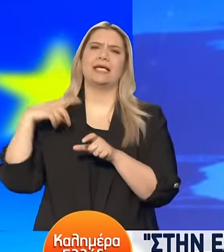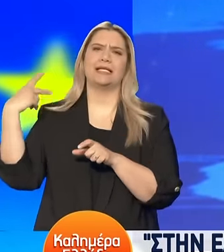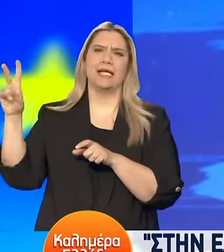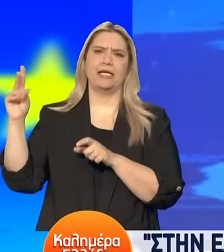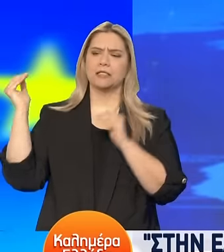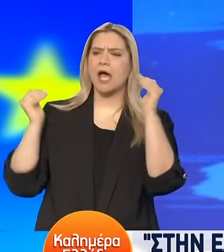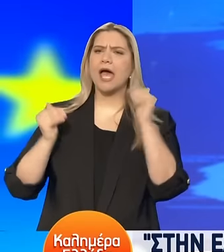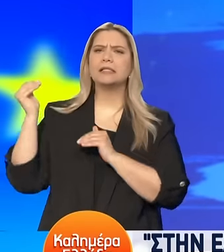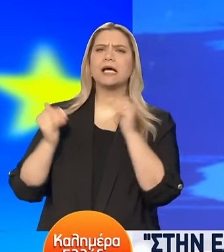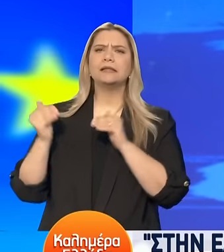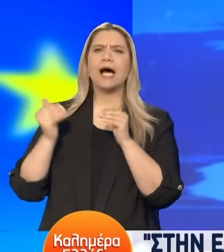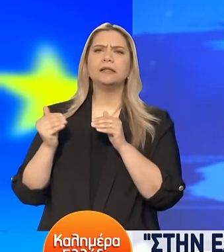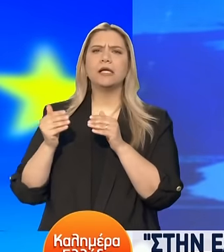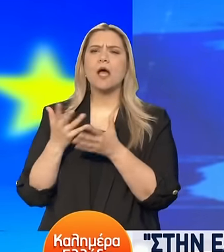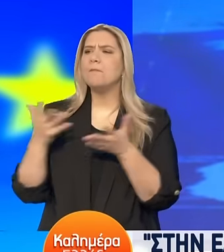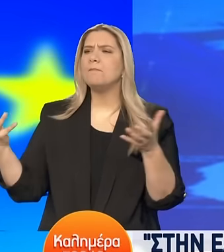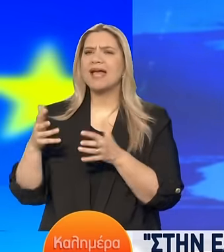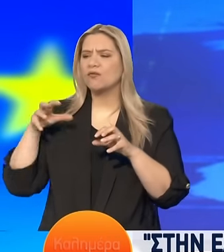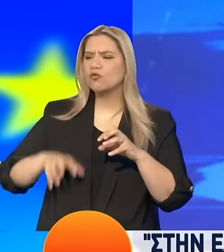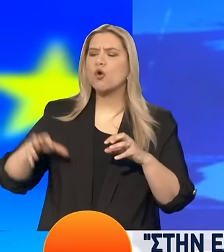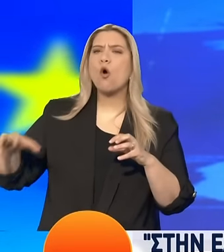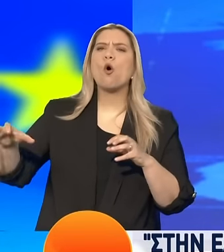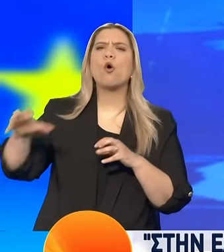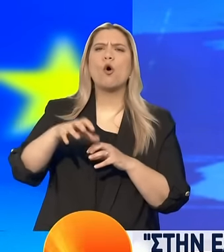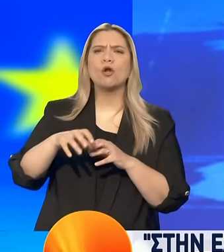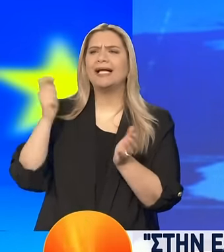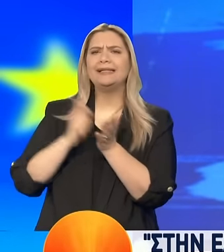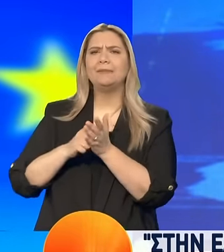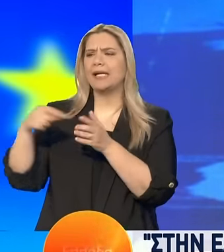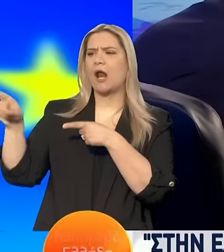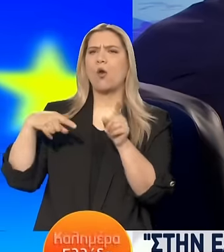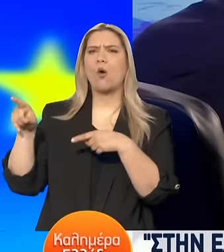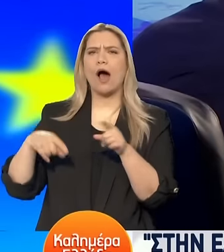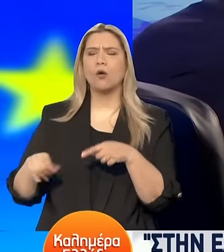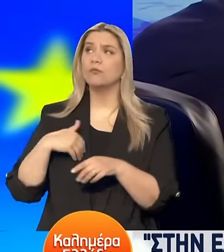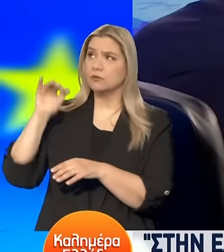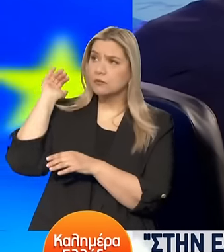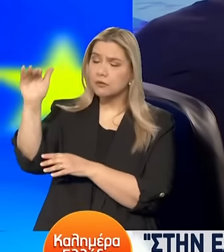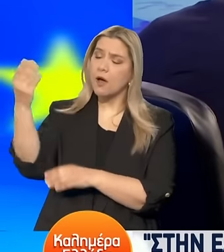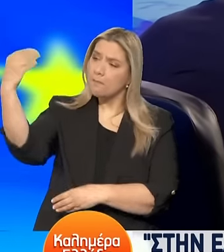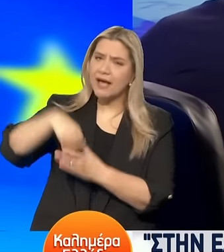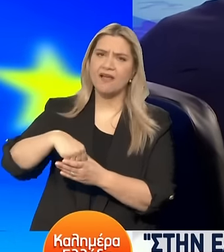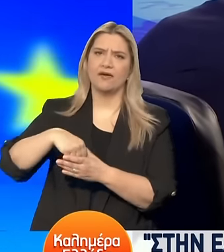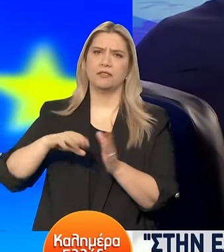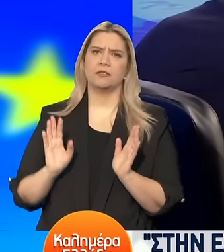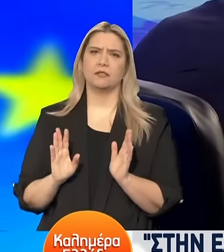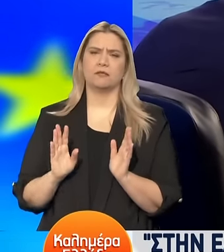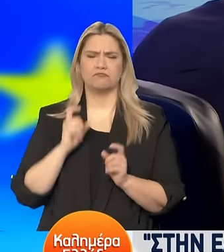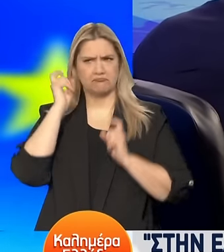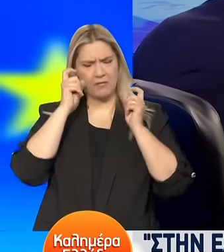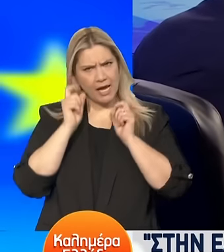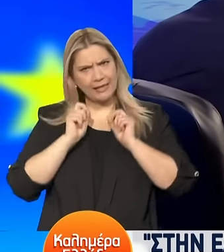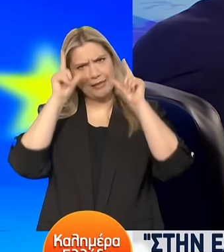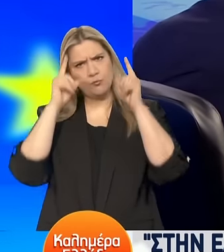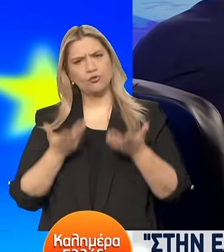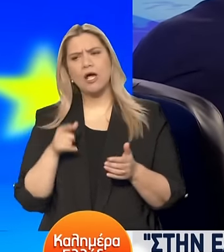Το αναδεικνύουμε στο ανώτερο δυνατό επίπεδο και ζητούμε από την Ευρωπαϊκή Επιτροπή μια παρέμβαση. Και μου κάνει εντύπωση, ξέρετε, μια τέτοια πρωτοβουλία